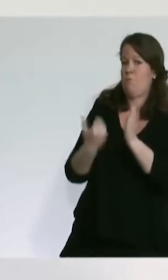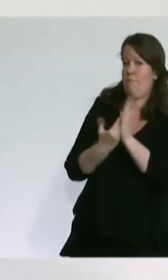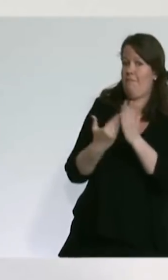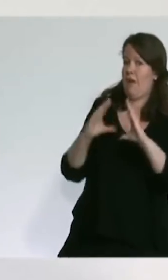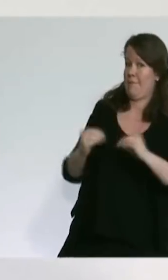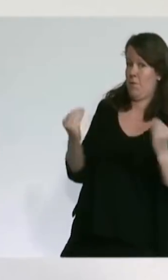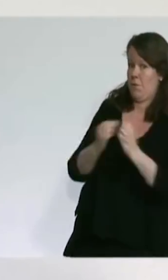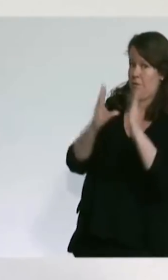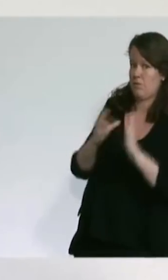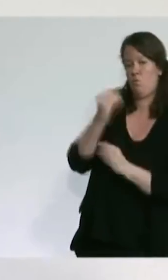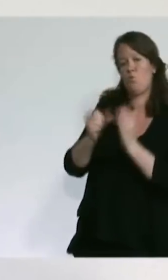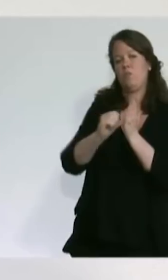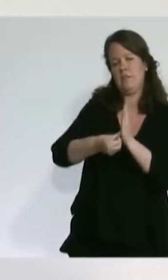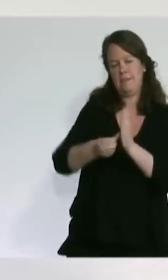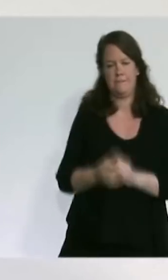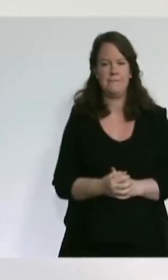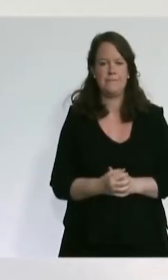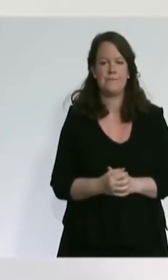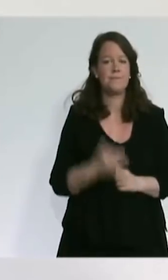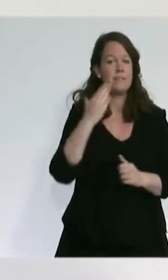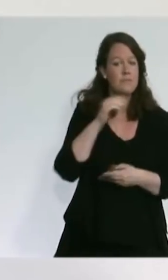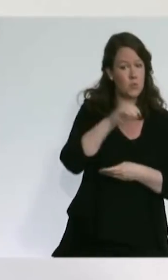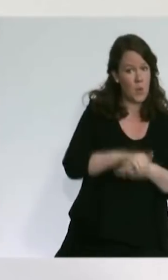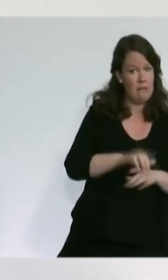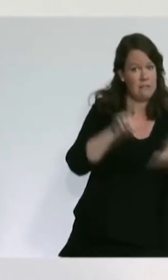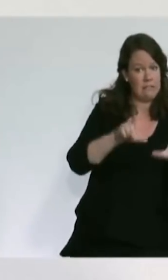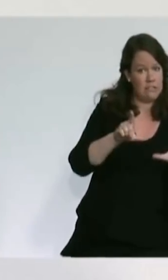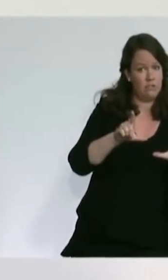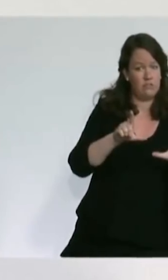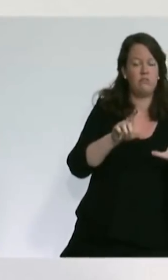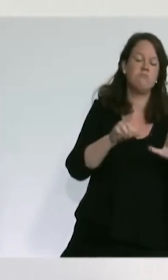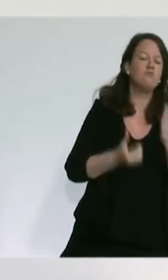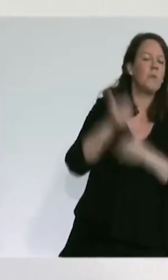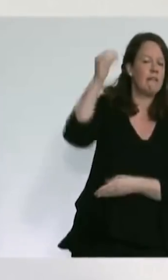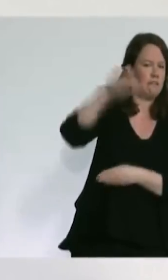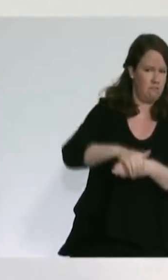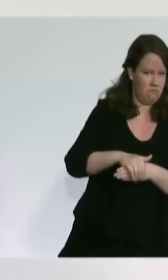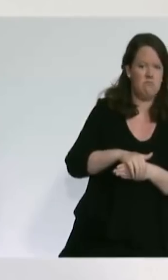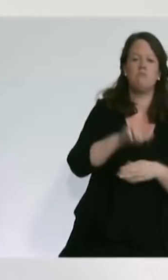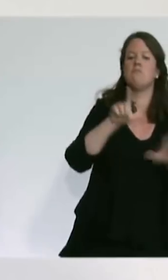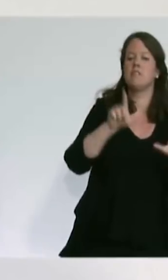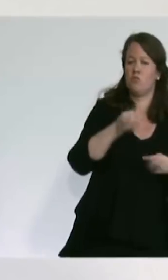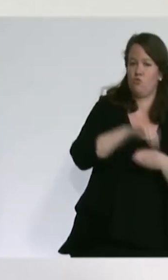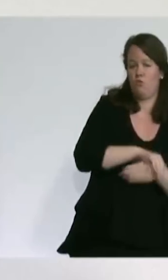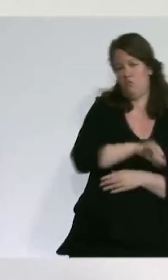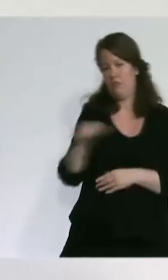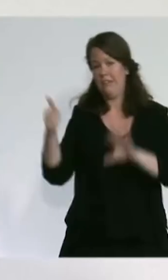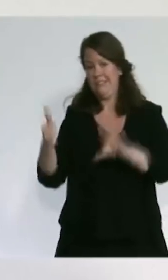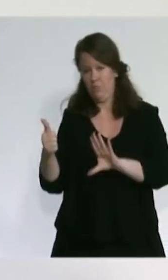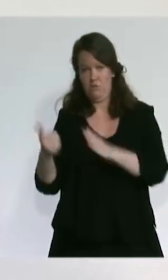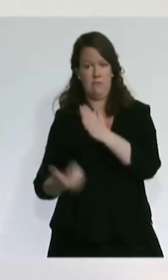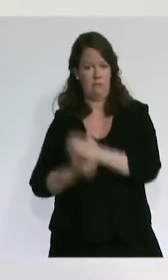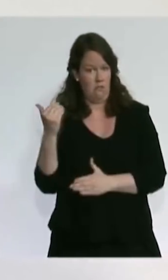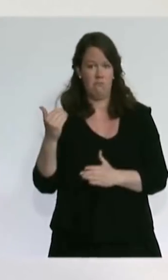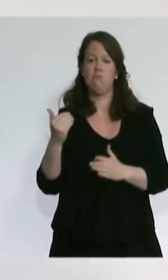Entre 6h et 19h, si vous dépassez 10 km depuis votre domicile, mais également de 19h à 6h, cette fois-ci quelle que soit la